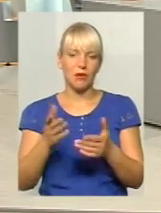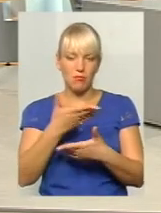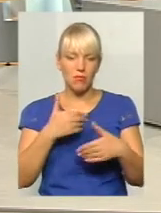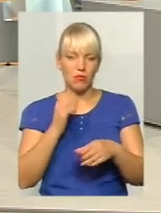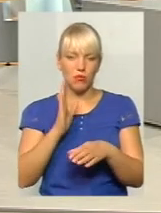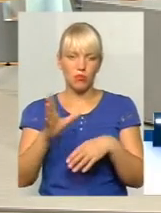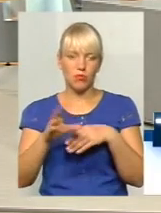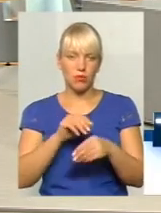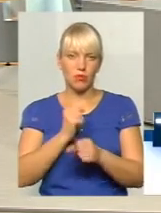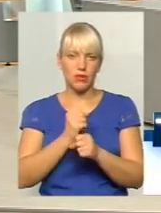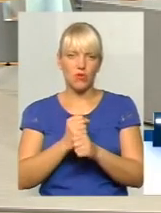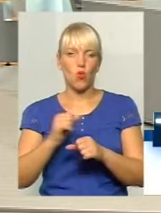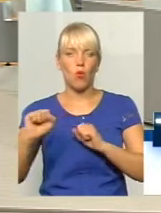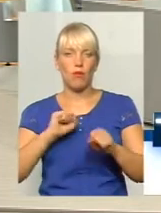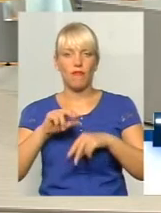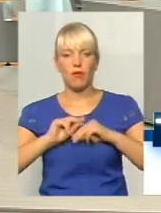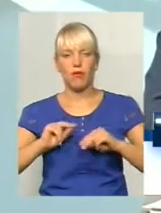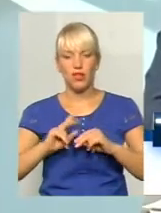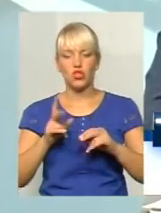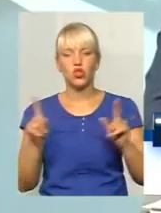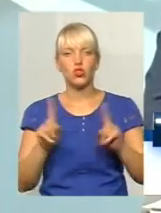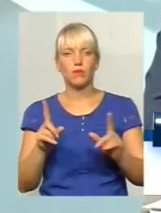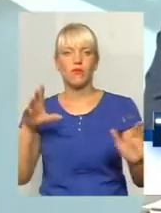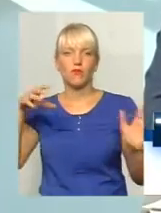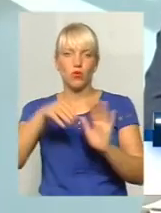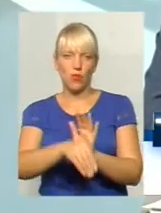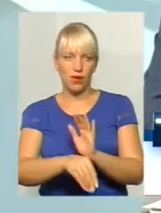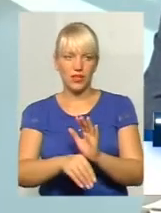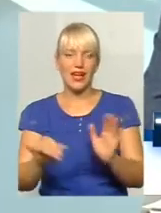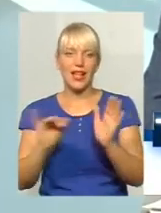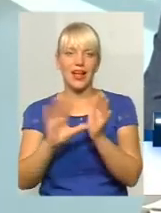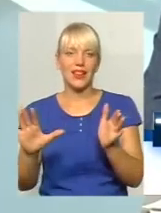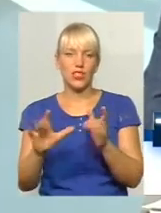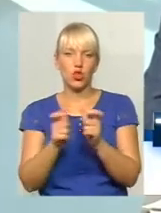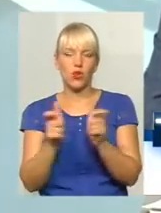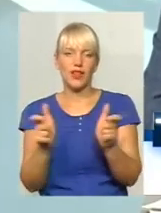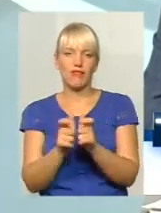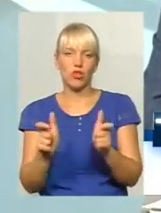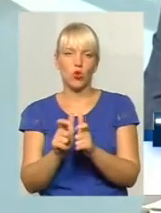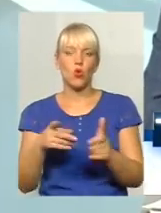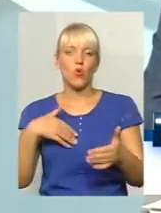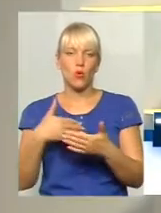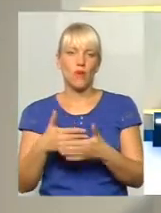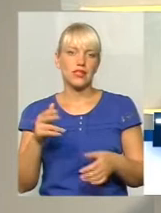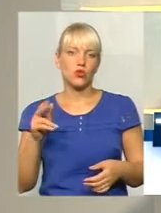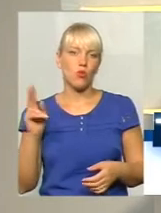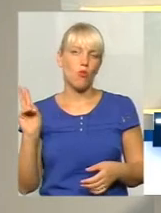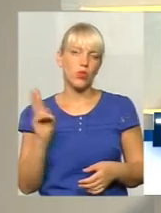соціального захисту населення міста Хмельницького для впровадження електронного квитка в громадському транспорті.